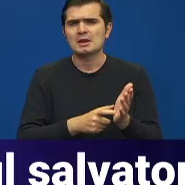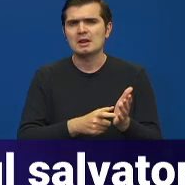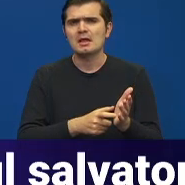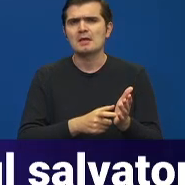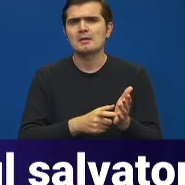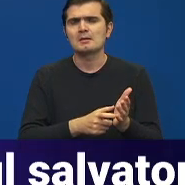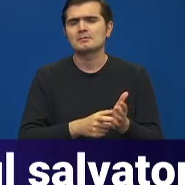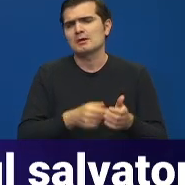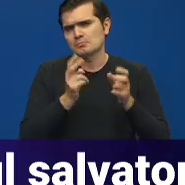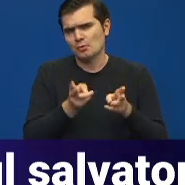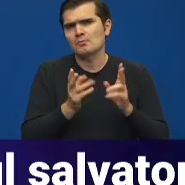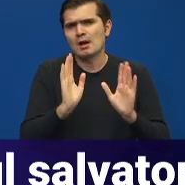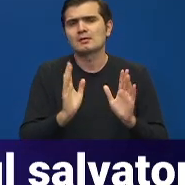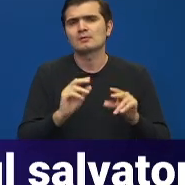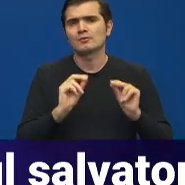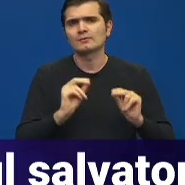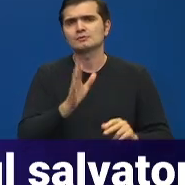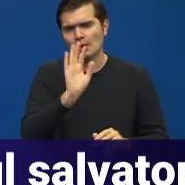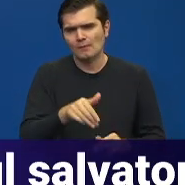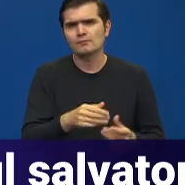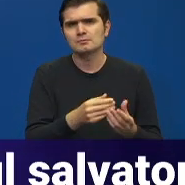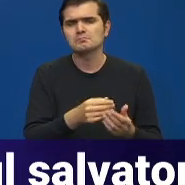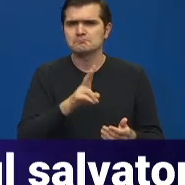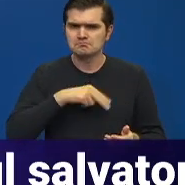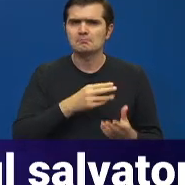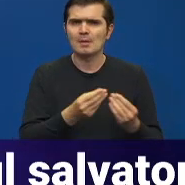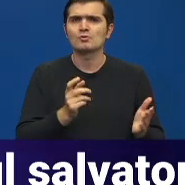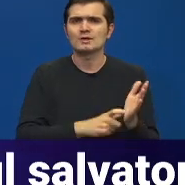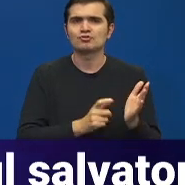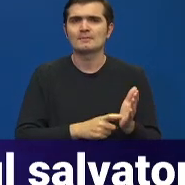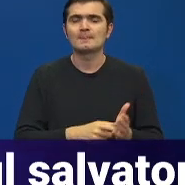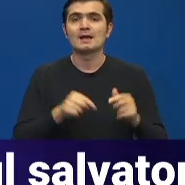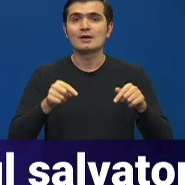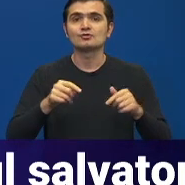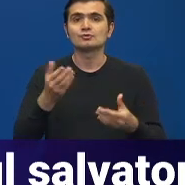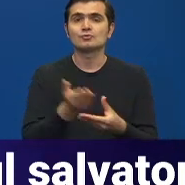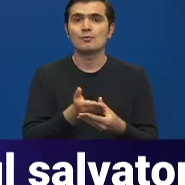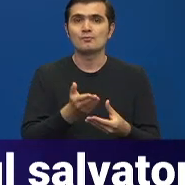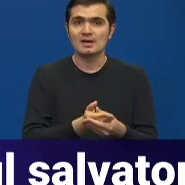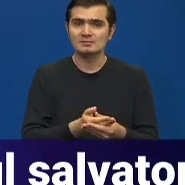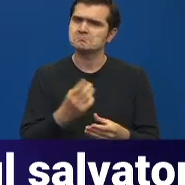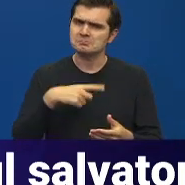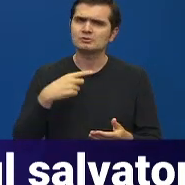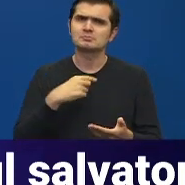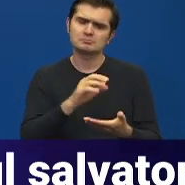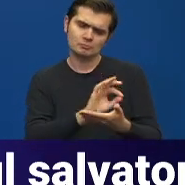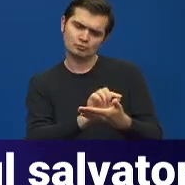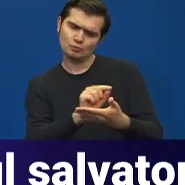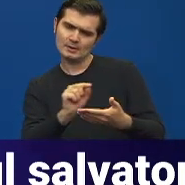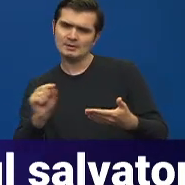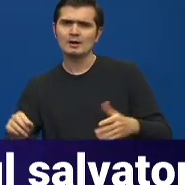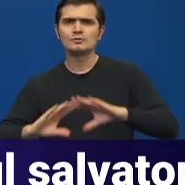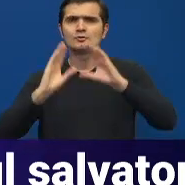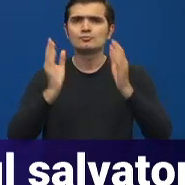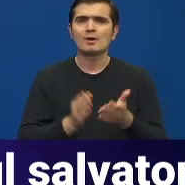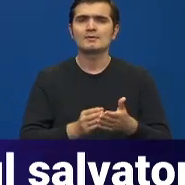dreptate, dascălii le-au avut. În acest memorandum sunt subliniate toate măsurile pe